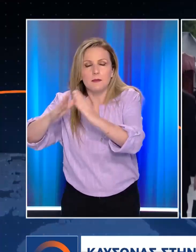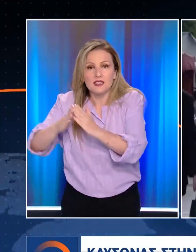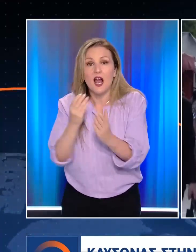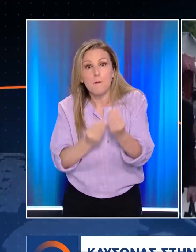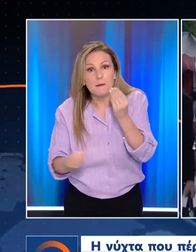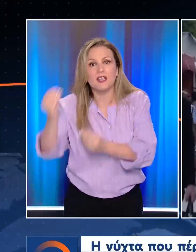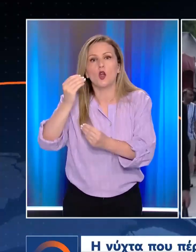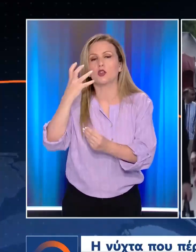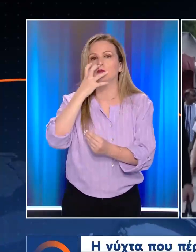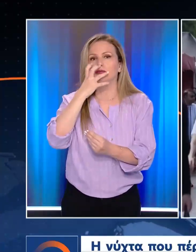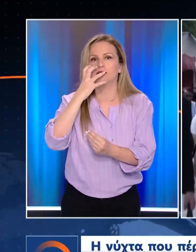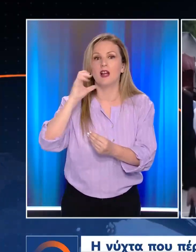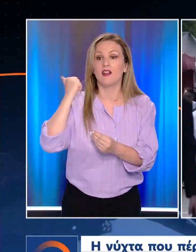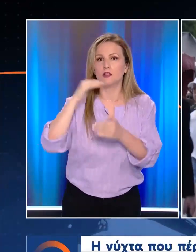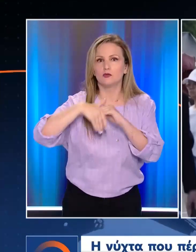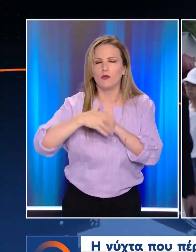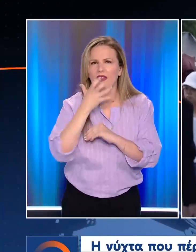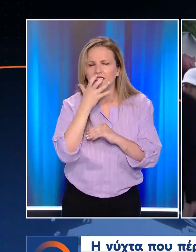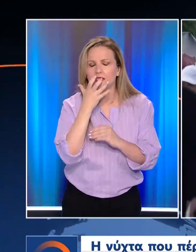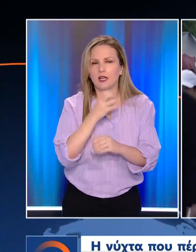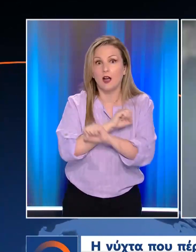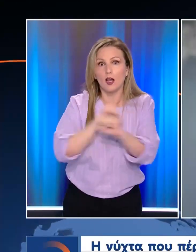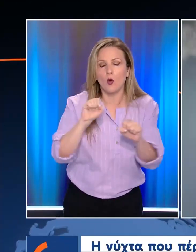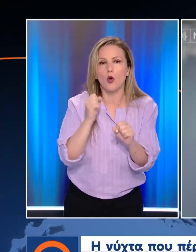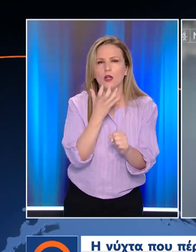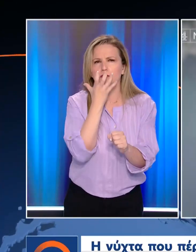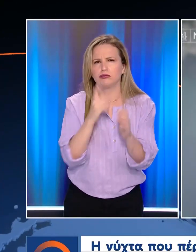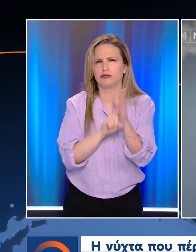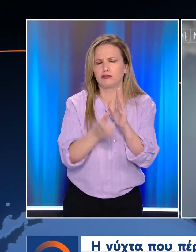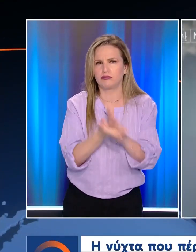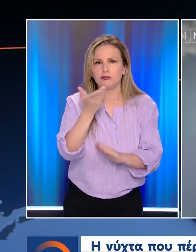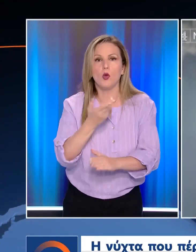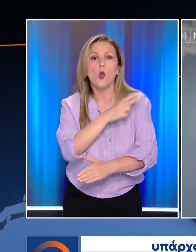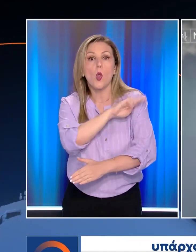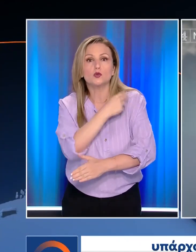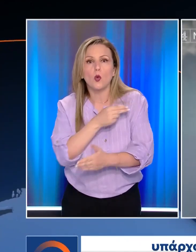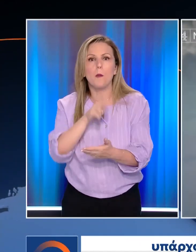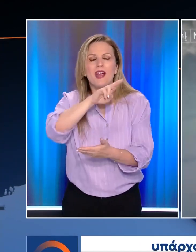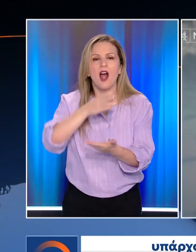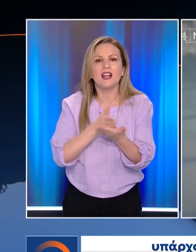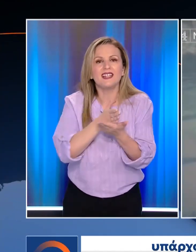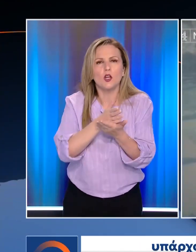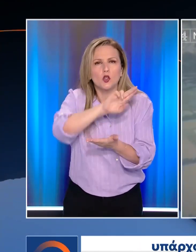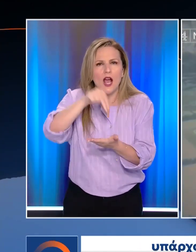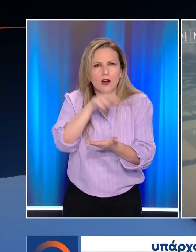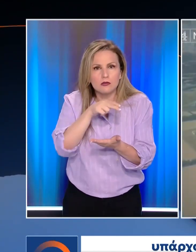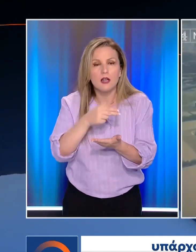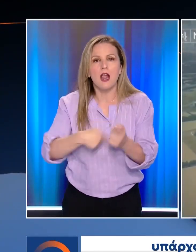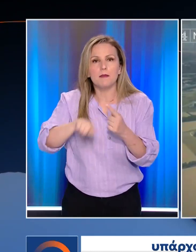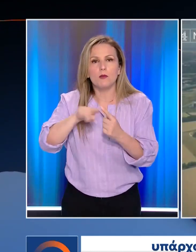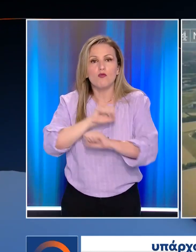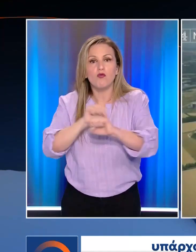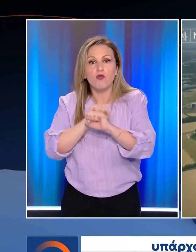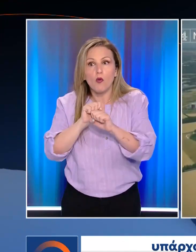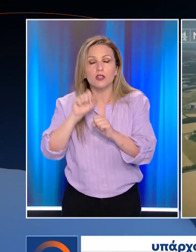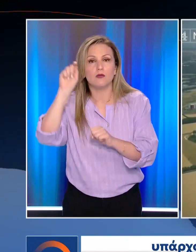Η νύχτα που πέρασε ήταν για τη χώρα πιο ζεστή που έχει καταγραφεί ποτέ. Τα νοσοκομεία έχουν ακυρώσει χειρουργία υπάρχουν φόβοι για διακοπές ρεύματος. Οι αρχές